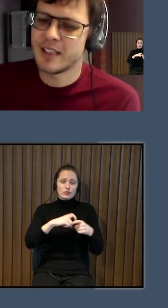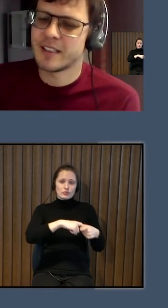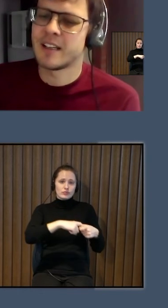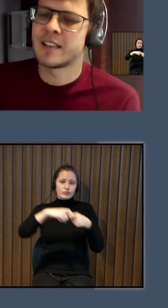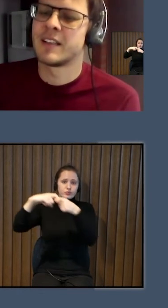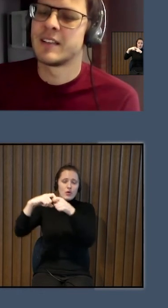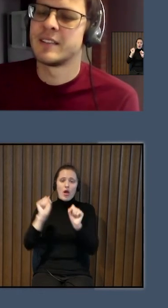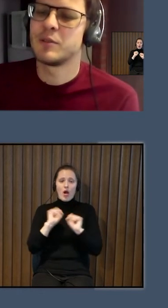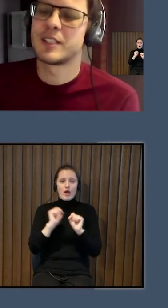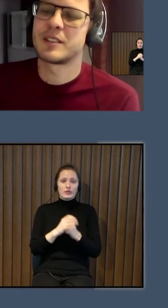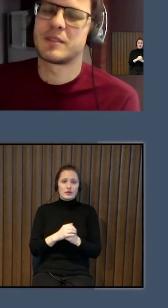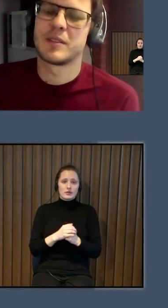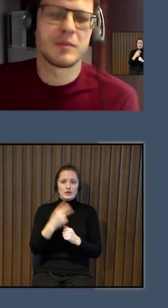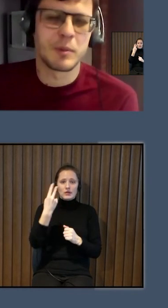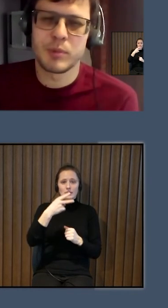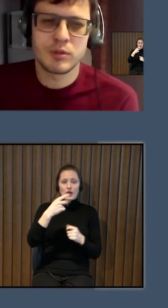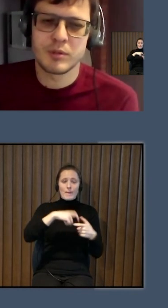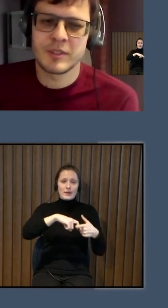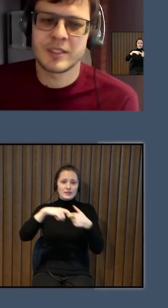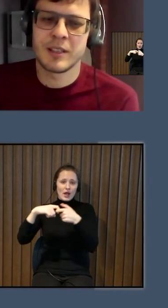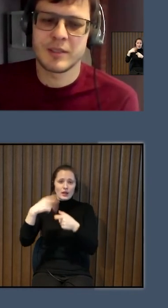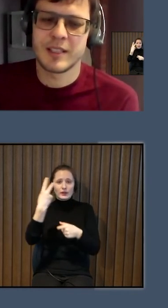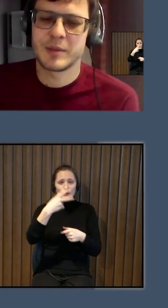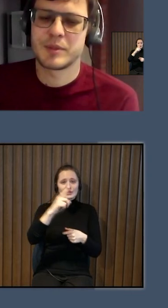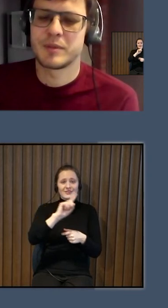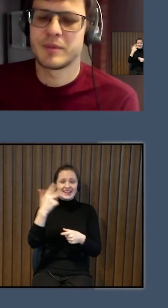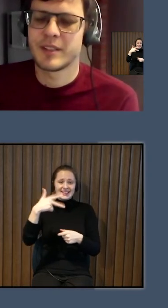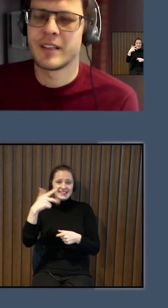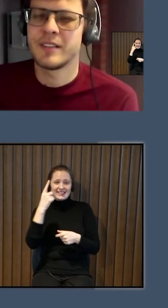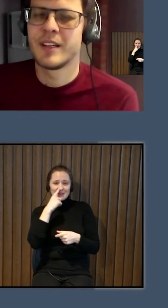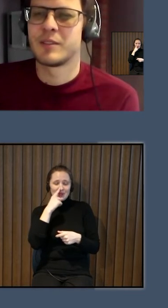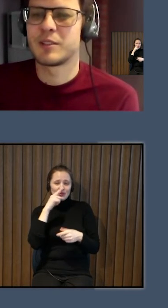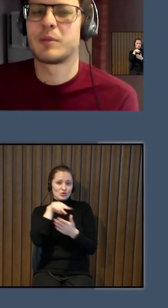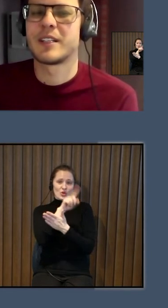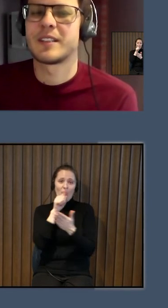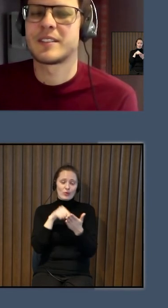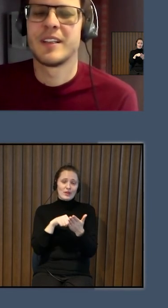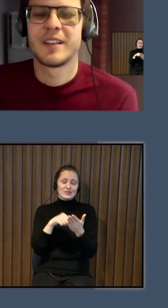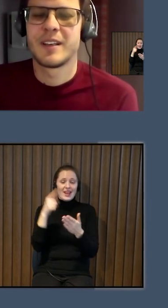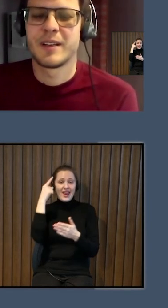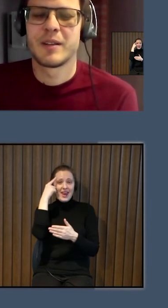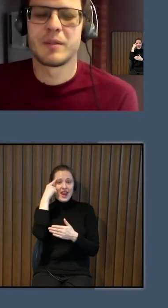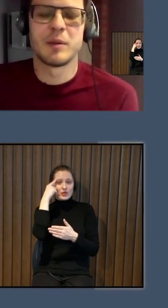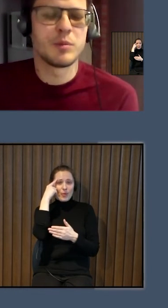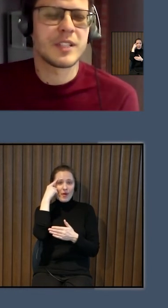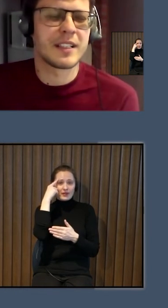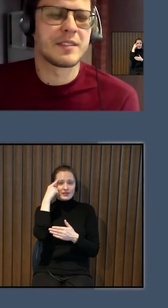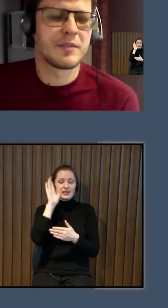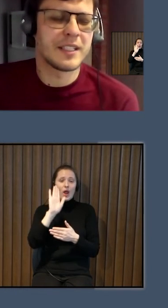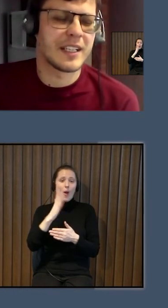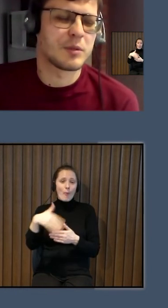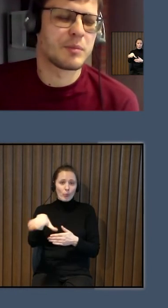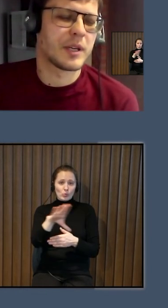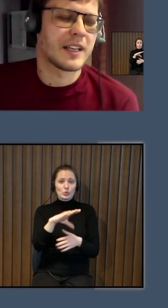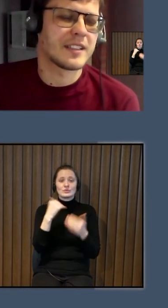iekļūt ēkā ir 20 vai pusstundas jautājumus. Iedomājoties, ja mums